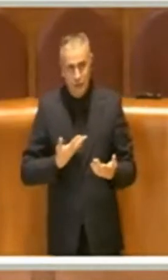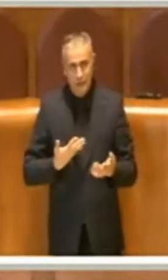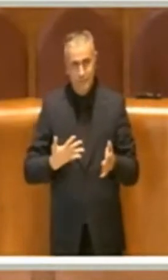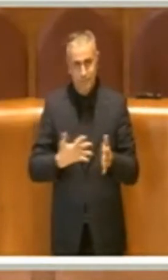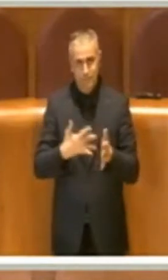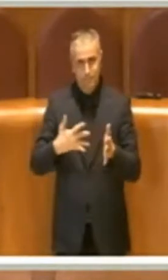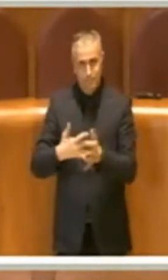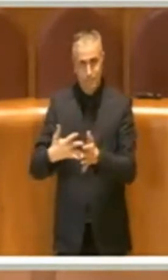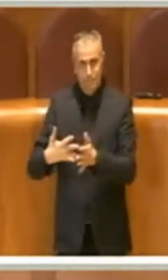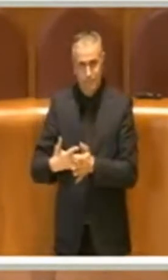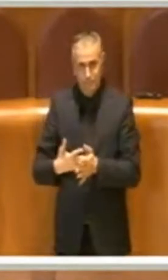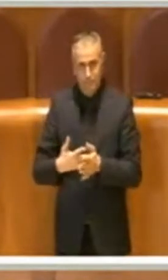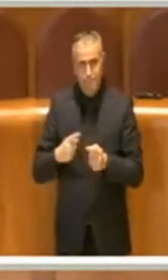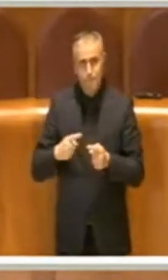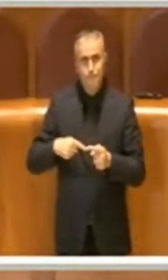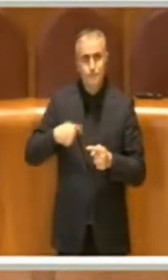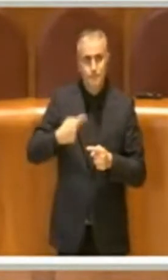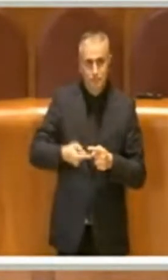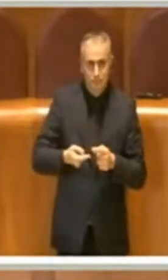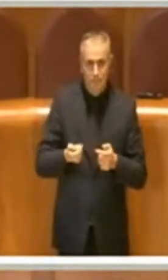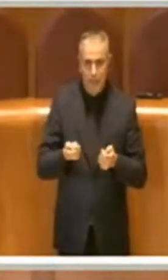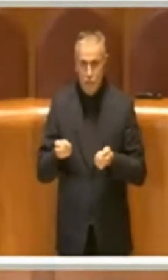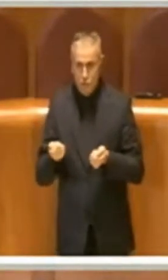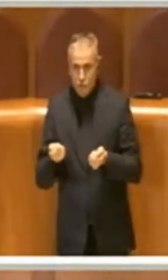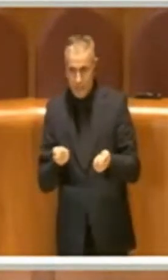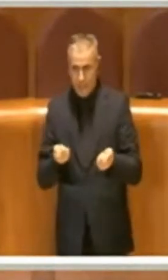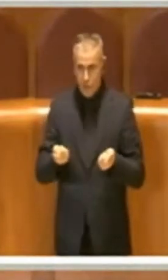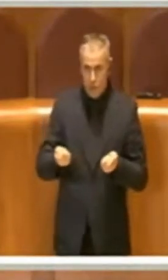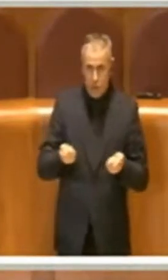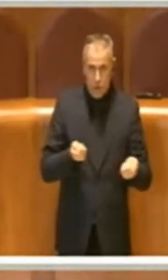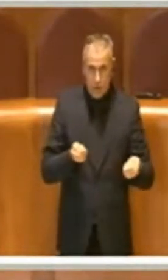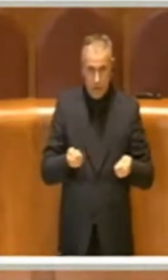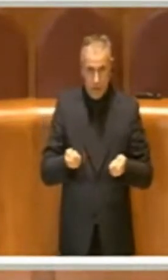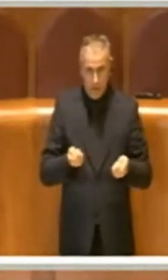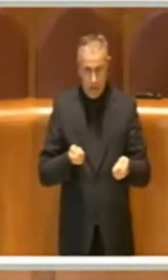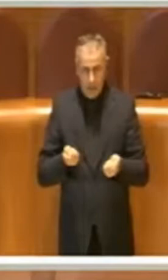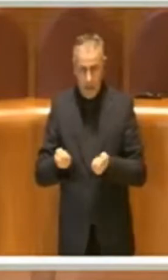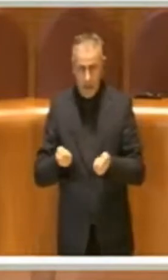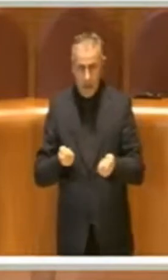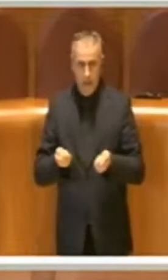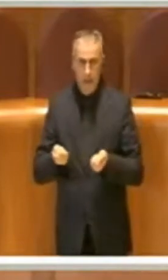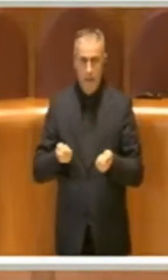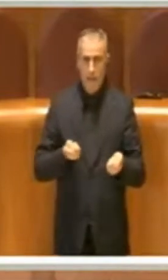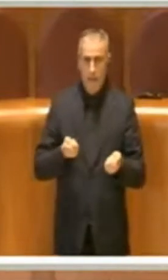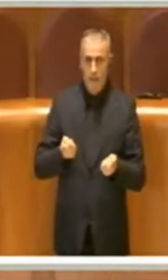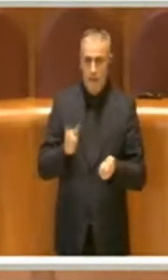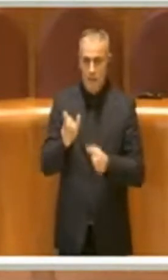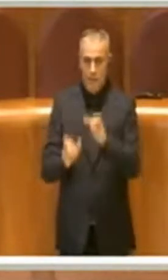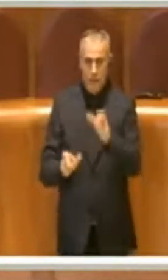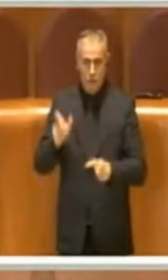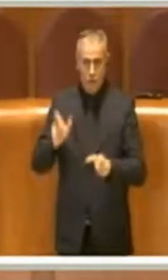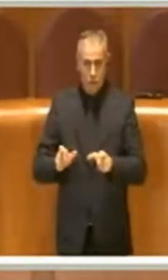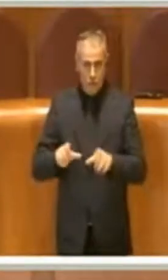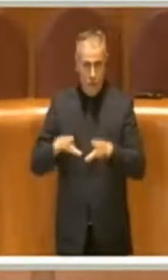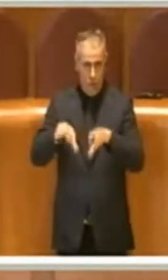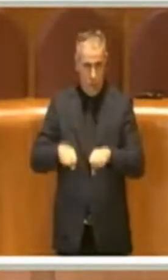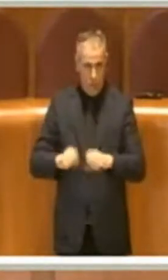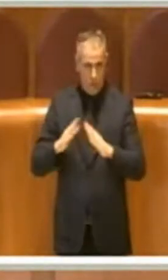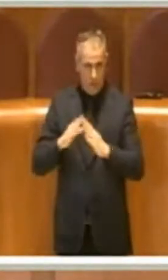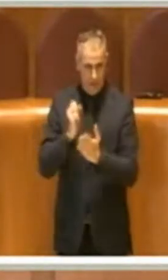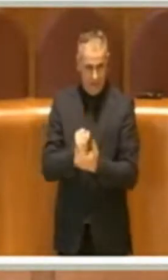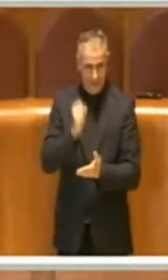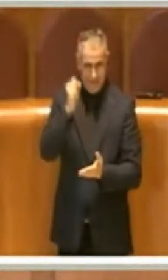di gestione degli occupanti e